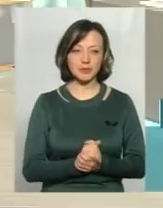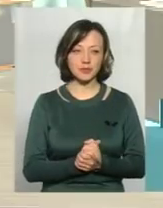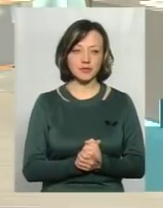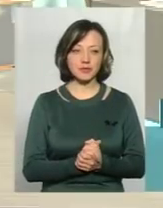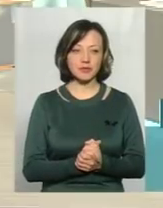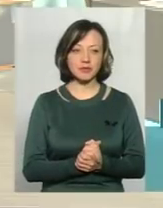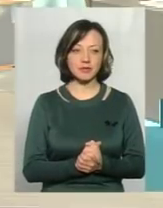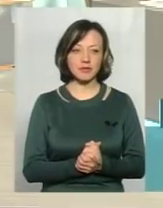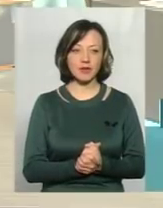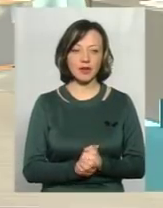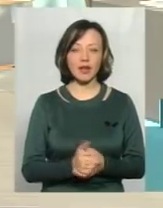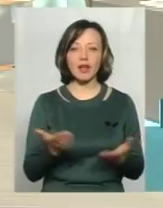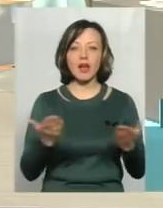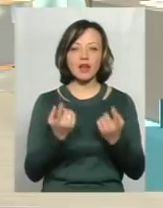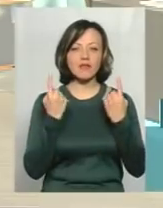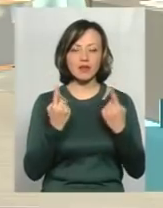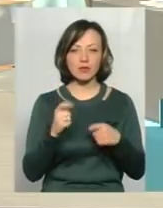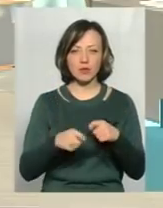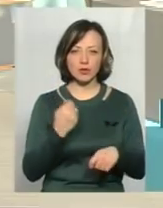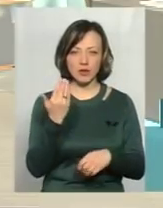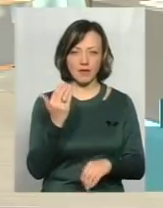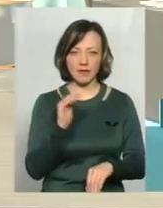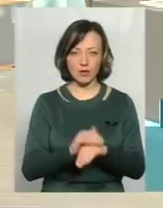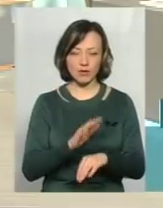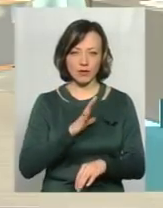найкричущіші порушення ви фіксували?